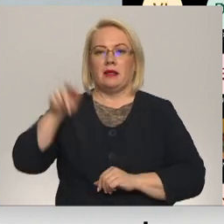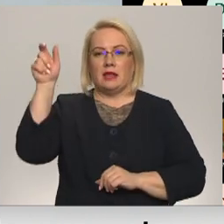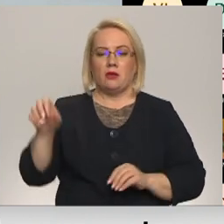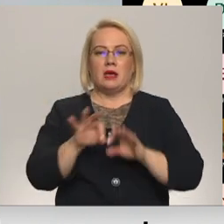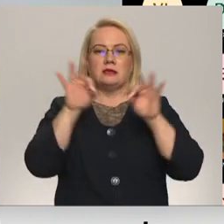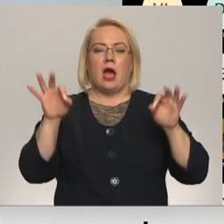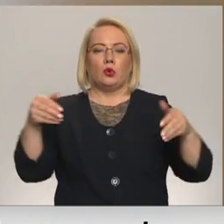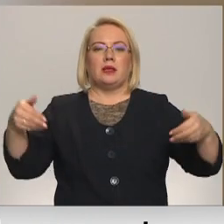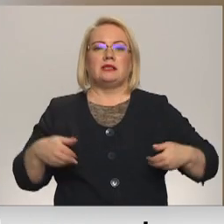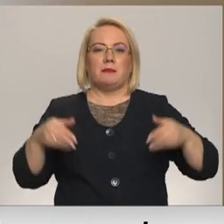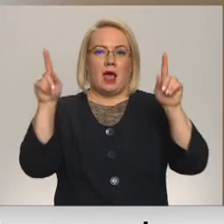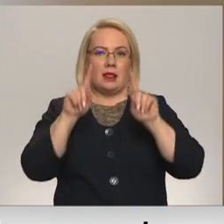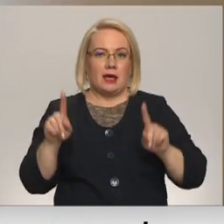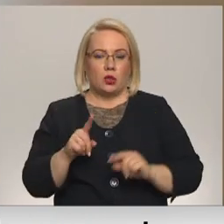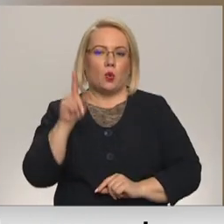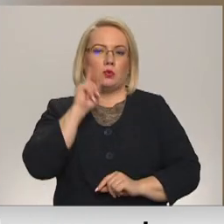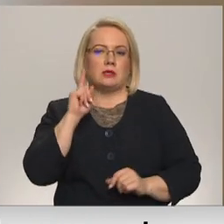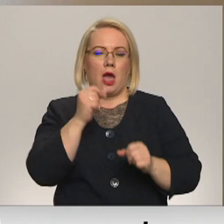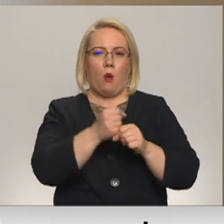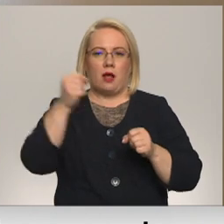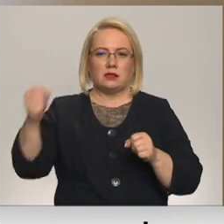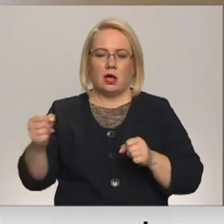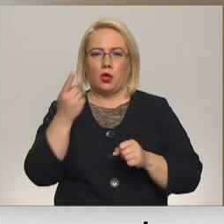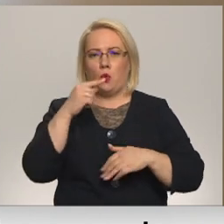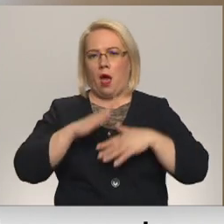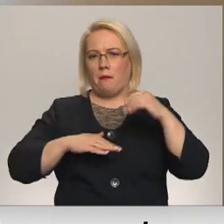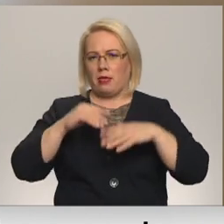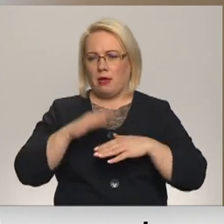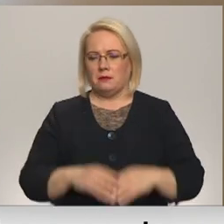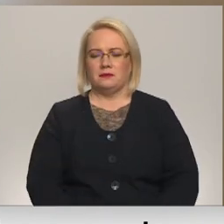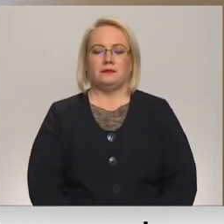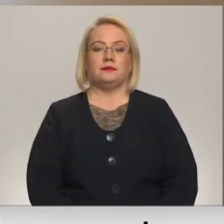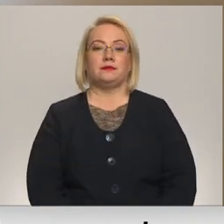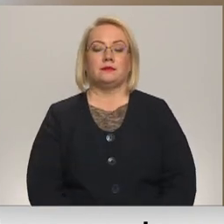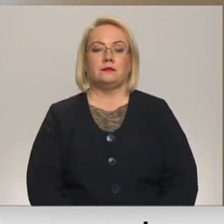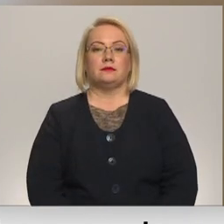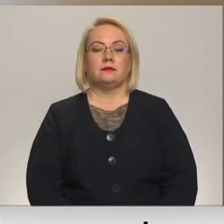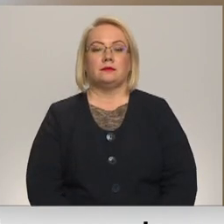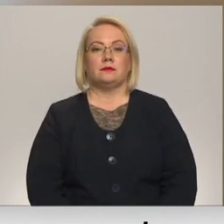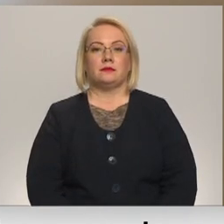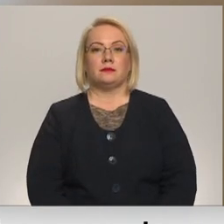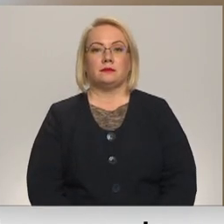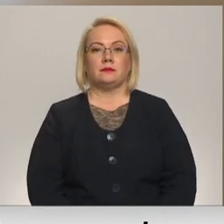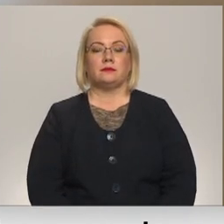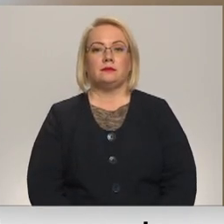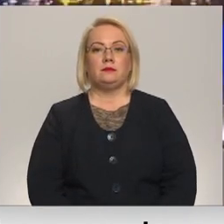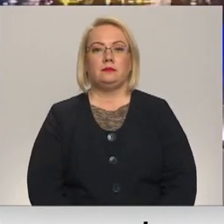disciplināru lietu un vismaz uz laiku atstādinātu nomat. Sandra Leitāna, Andris Pāns, RET TV.